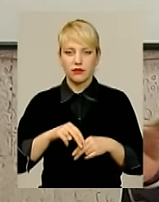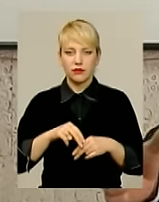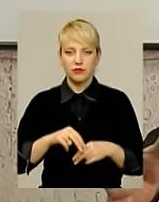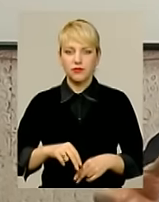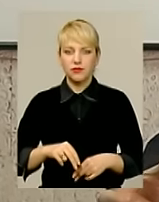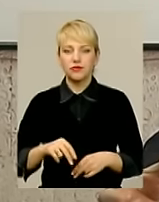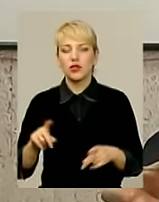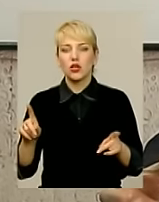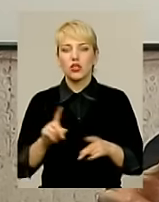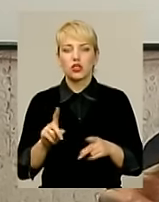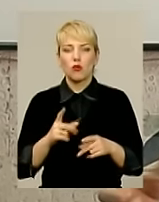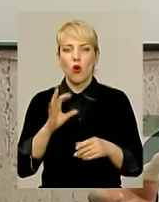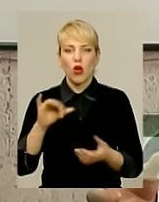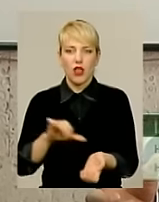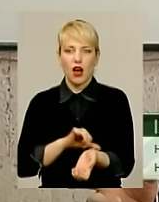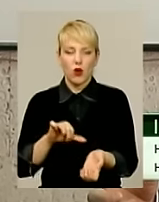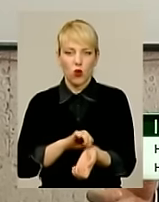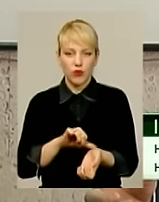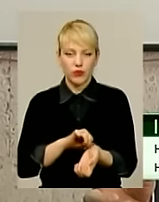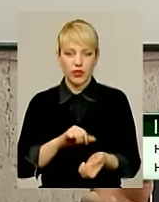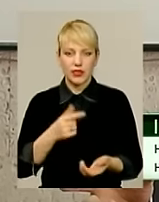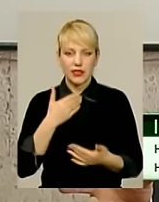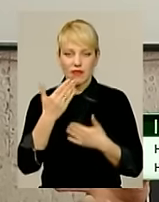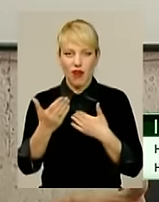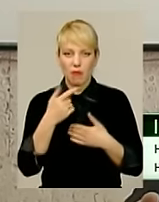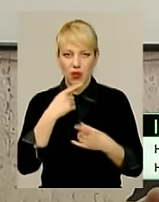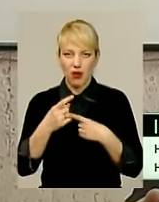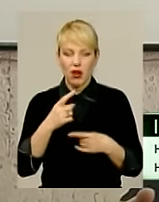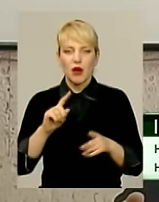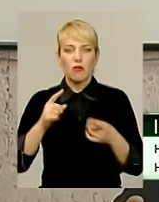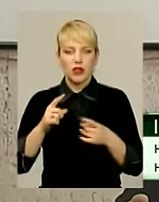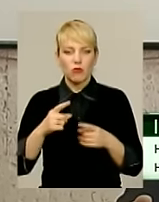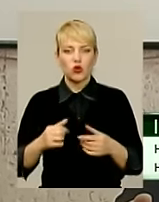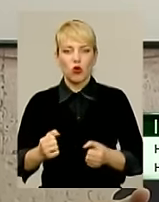«Почему о наркотиках з вами? Ну, потому що, к сожалению,